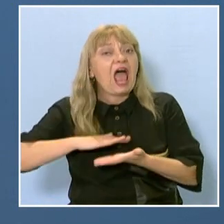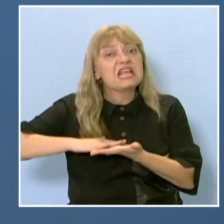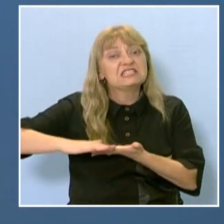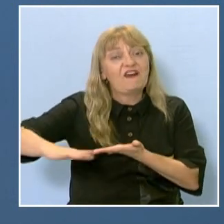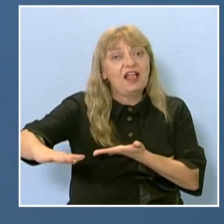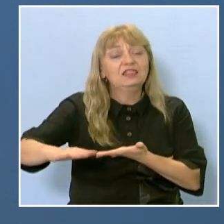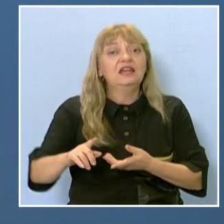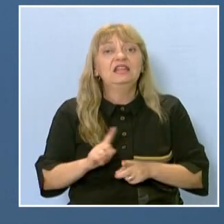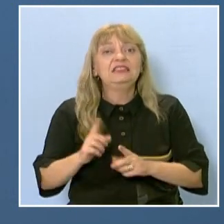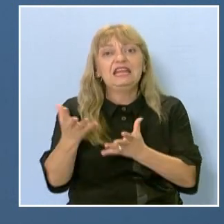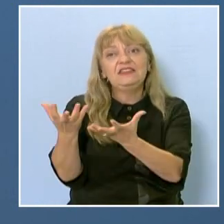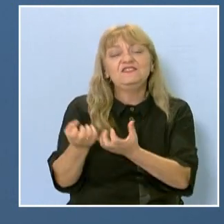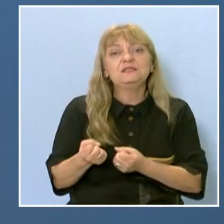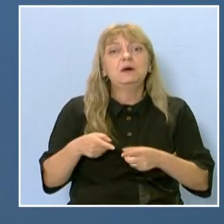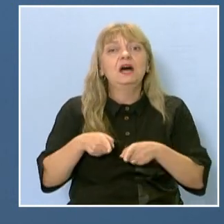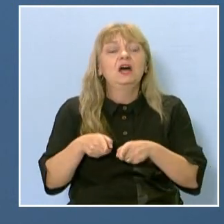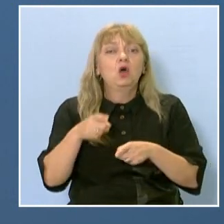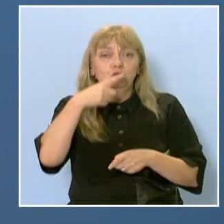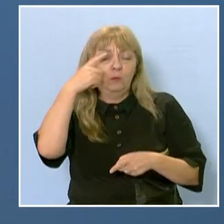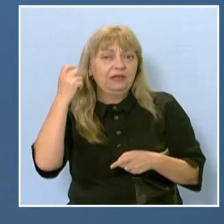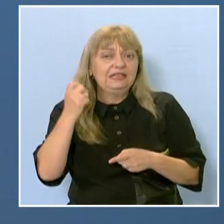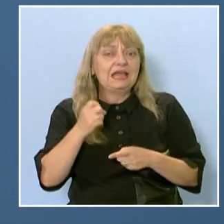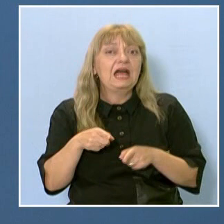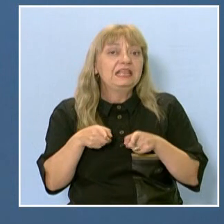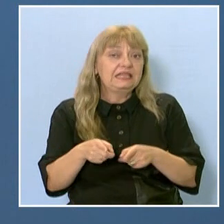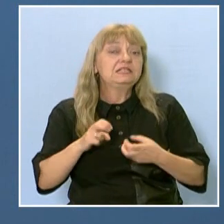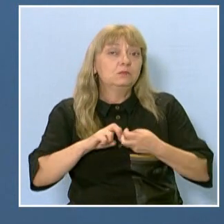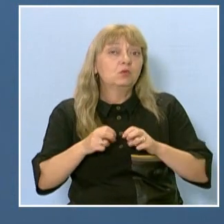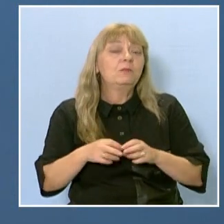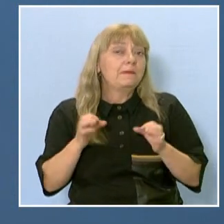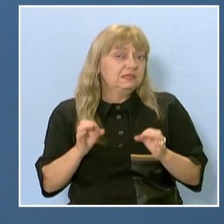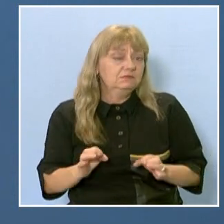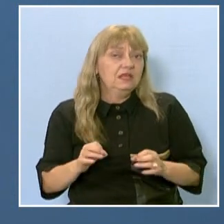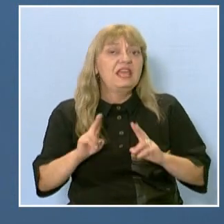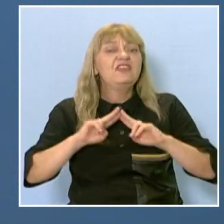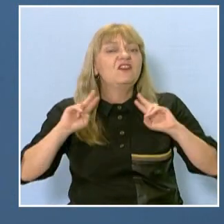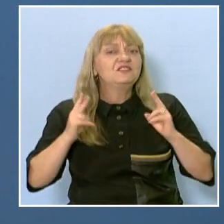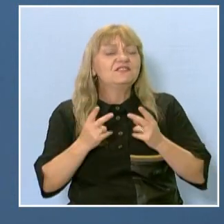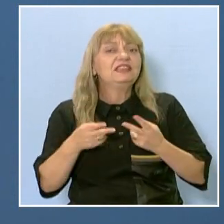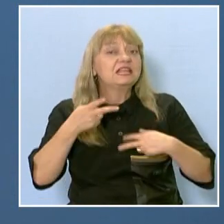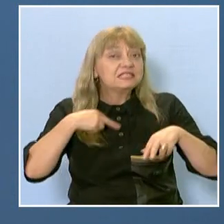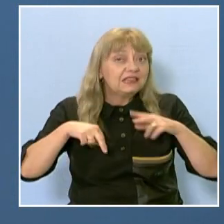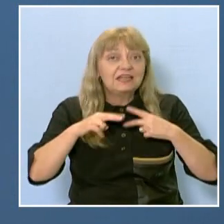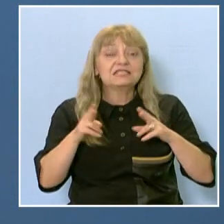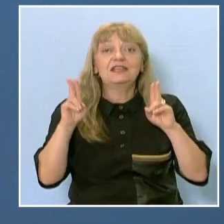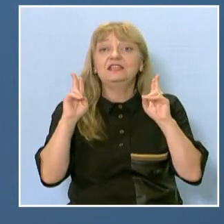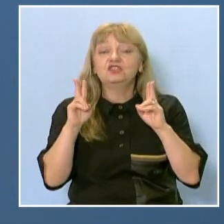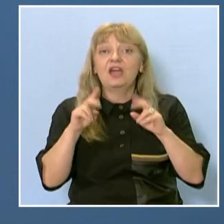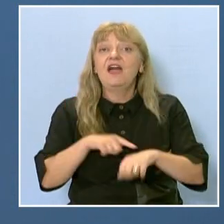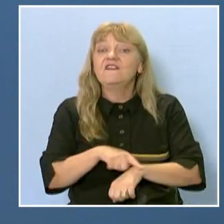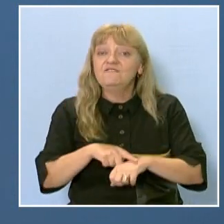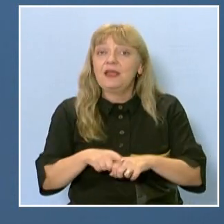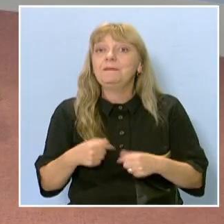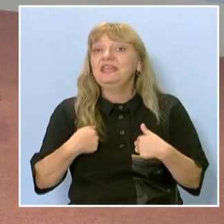също да не акумулира толкова много енергия. Така, че тези проблеми са установени и в света се търсят решения. Време е да се опитаме да ги